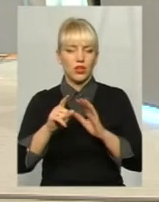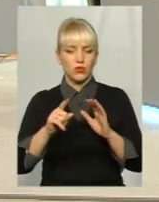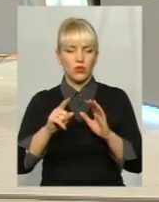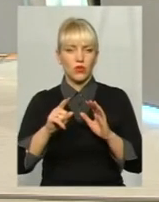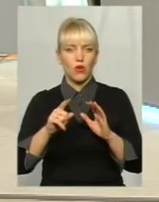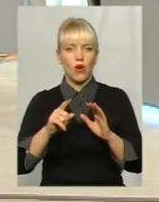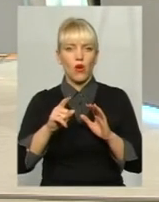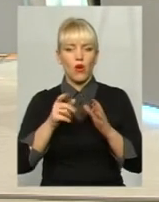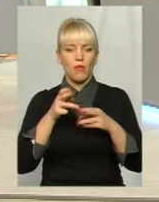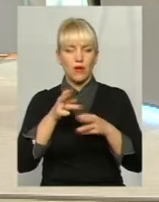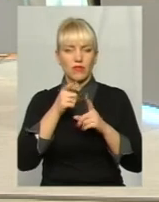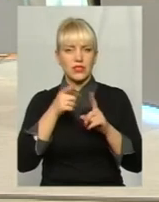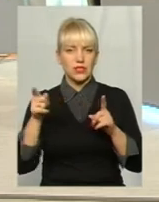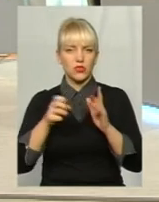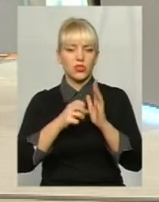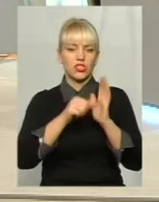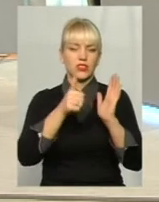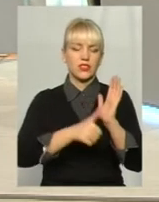-18 градусів.